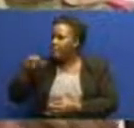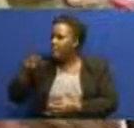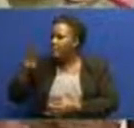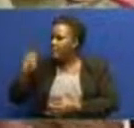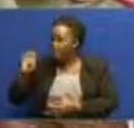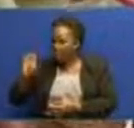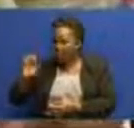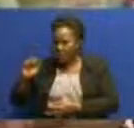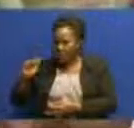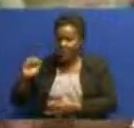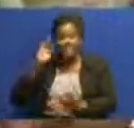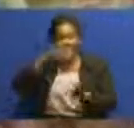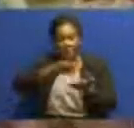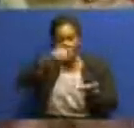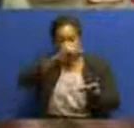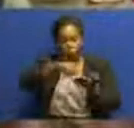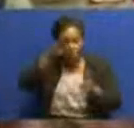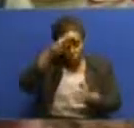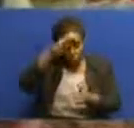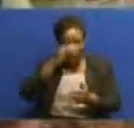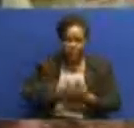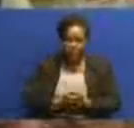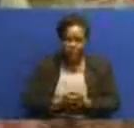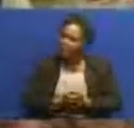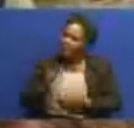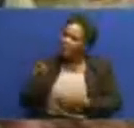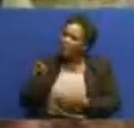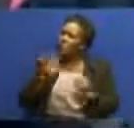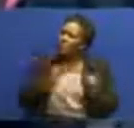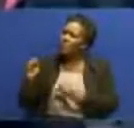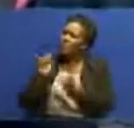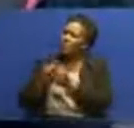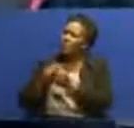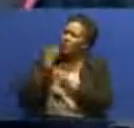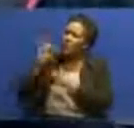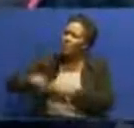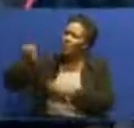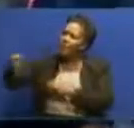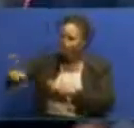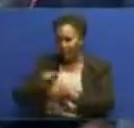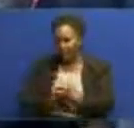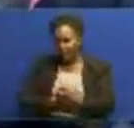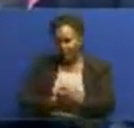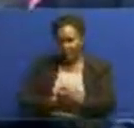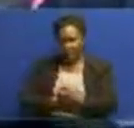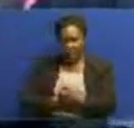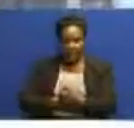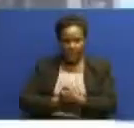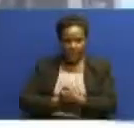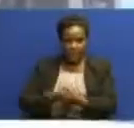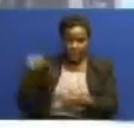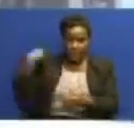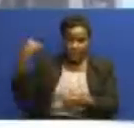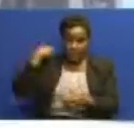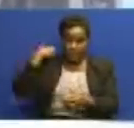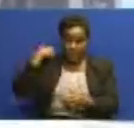wa shinyanga umuatendea vibaya sana wa Tanzania akiwa ameongozana na IGP Zero kamanda polisi